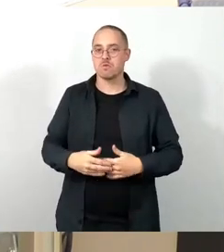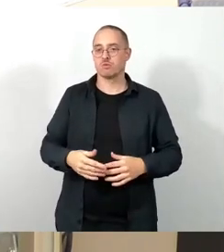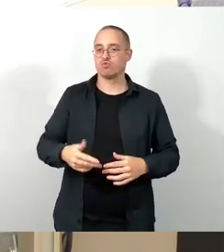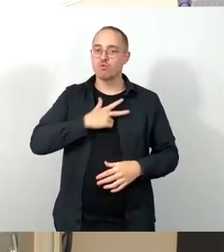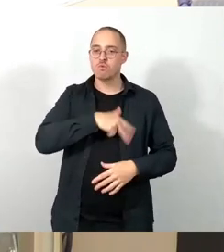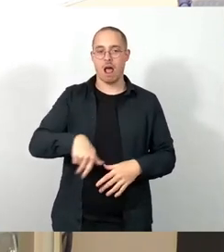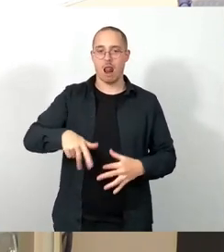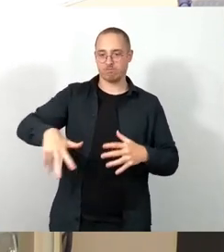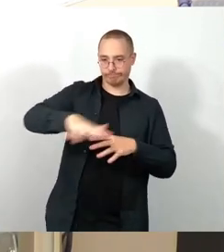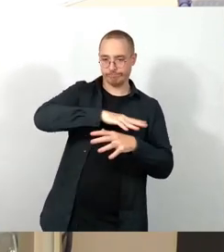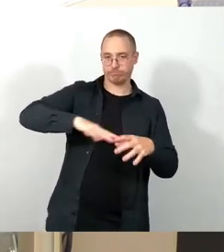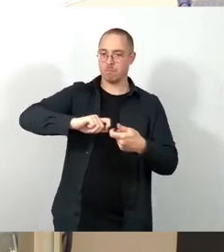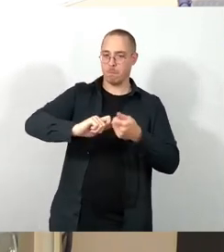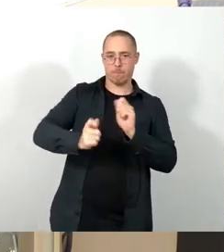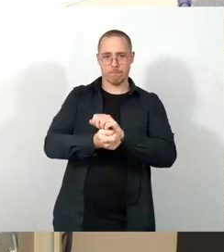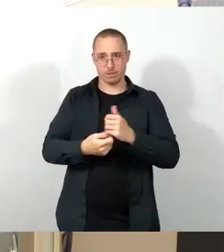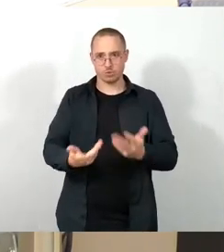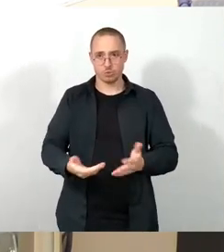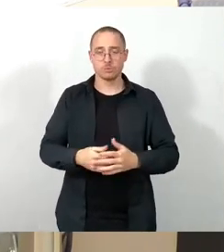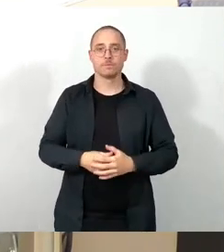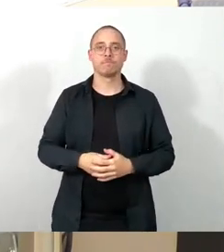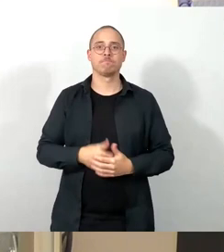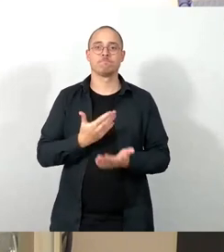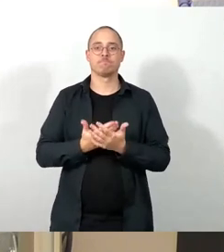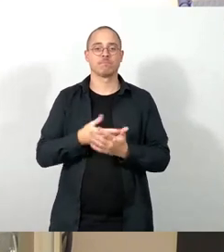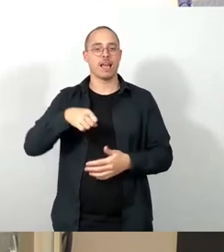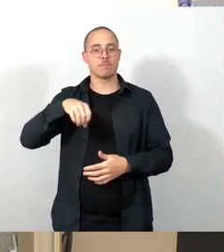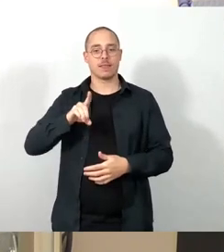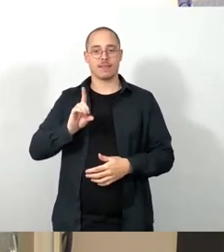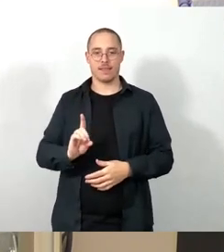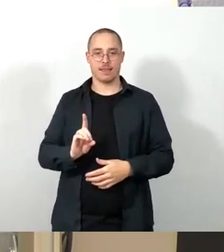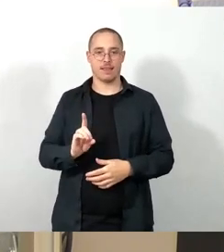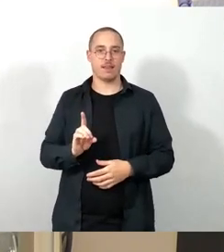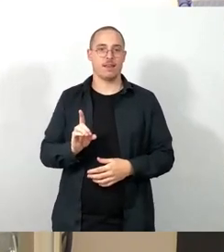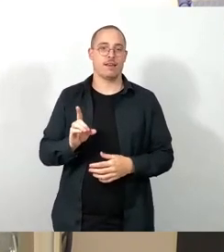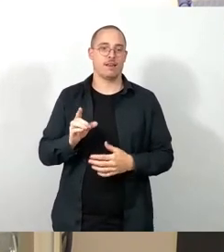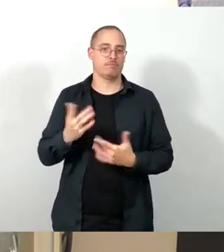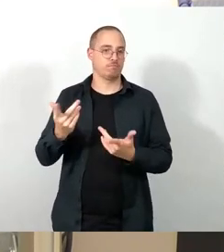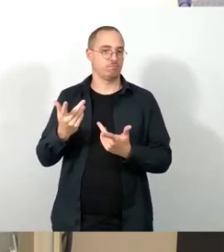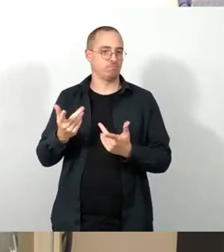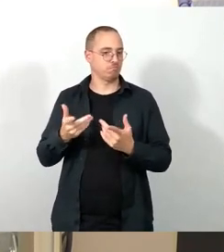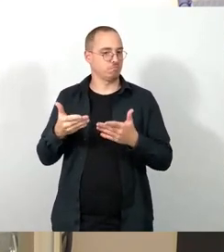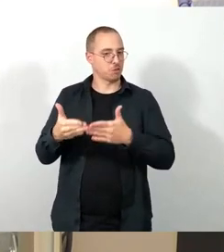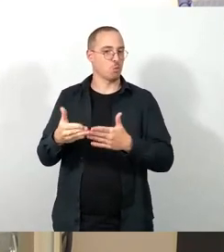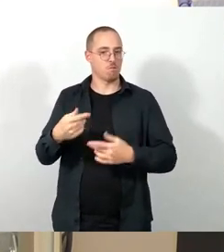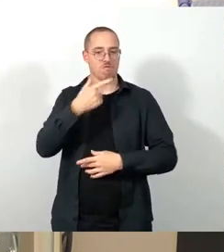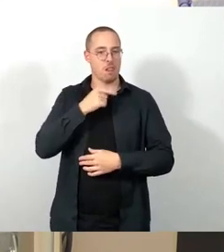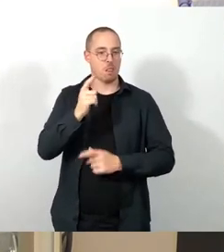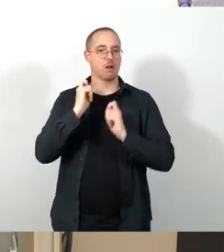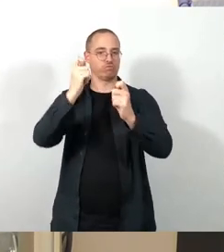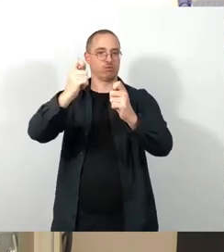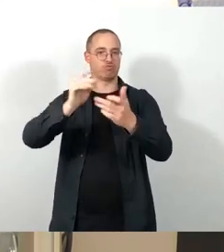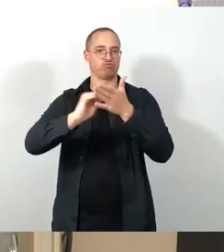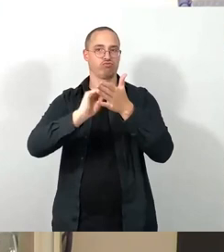aufgezeigt haben. Und deswegen hat die SPD-Fraktion diesen Antrag aufgeschrieben, weil wir der Ansicht sind, all diese Prozesse führen dazu,